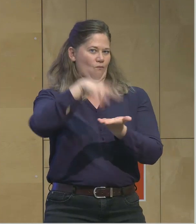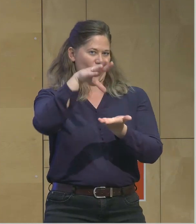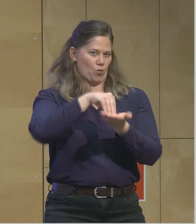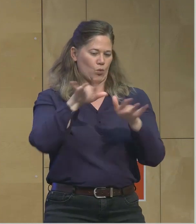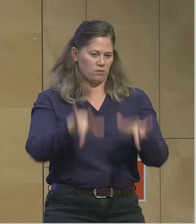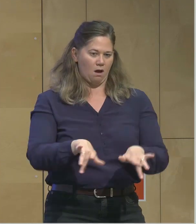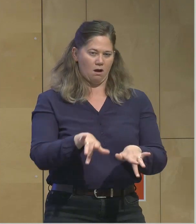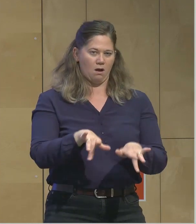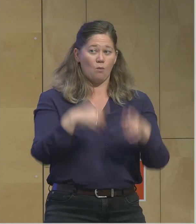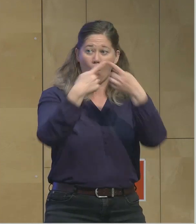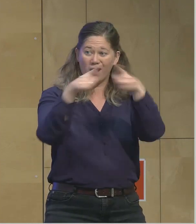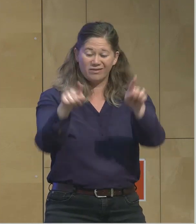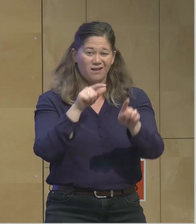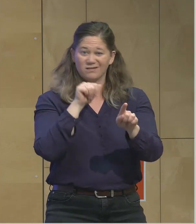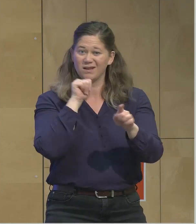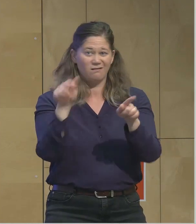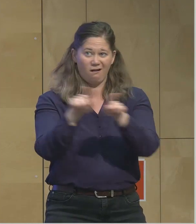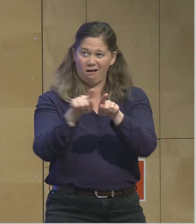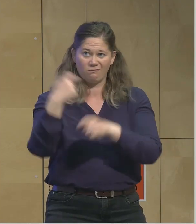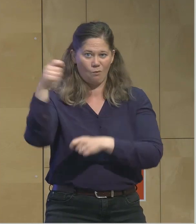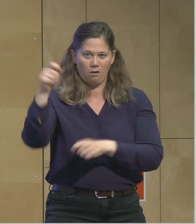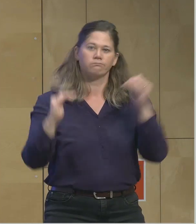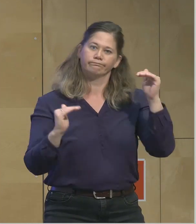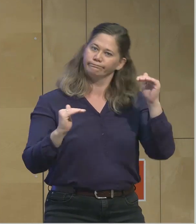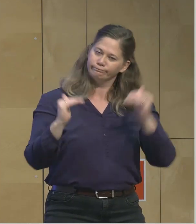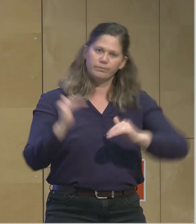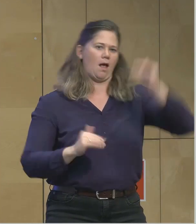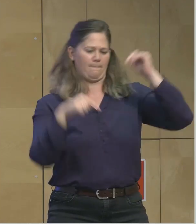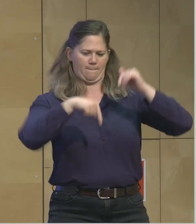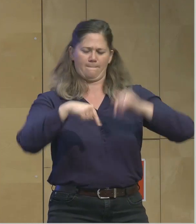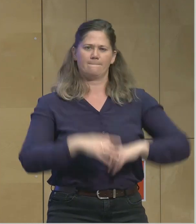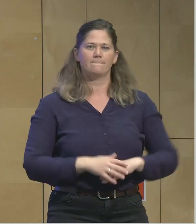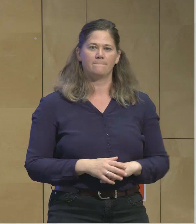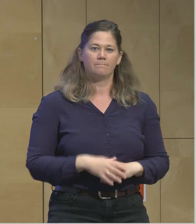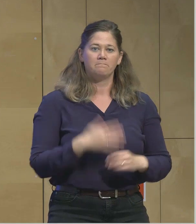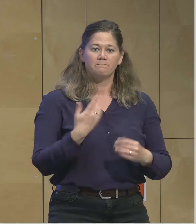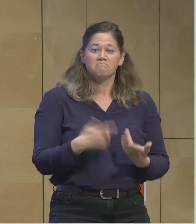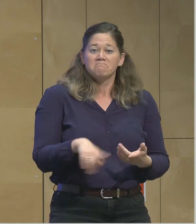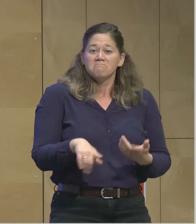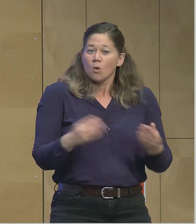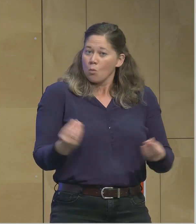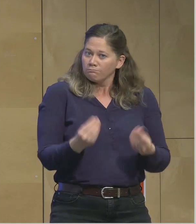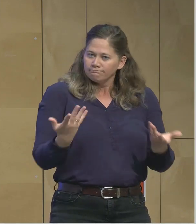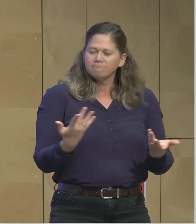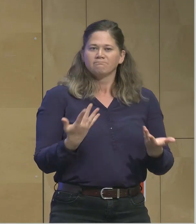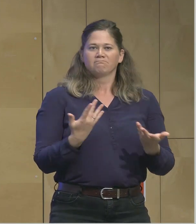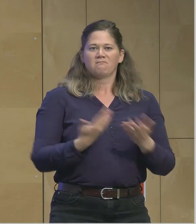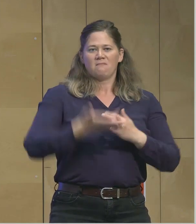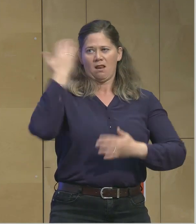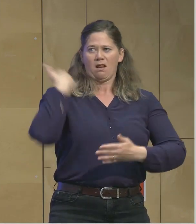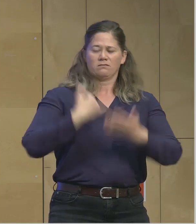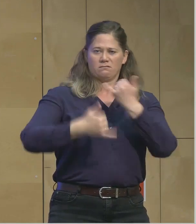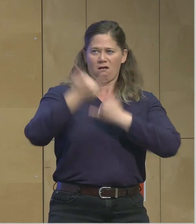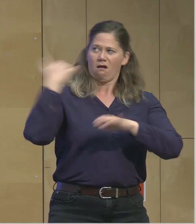Das liegt auch daran, dass in den letzten Jahren verabsäumt worden ist, die Menschen und das Wohnen